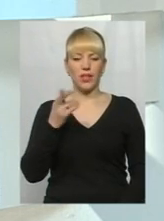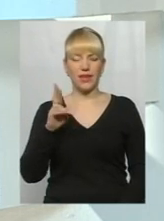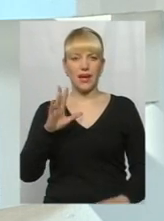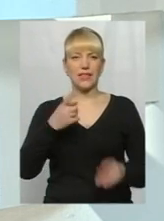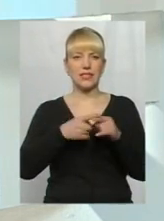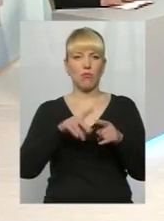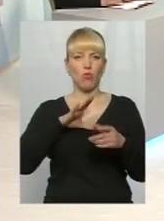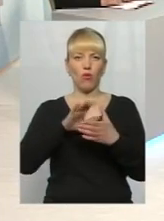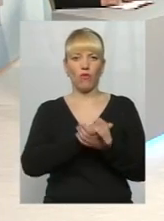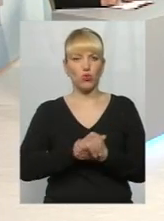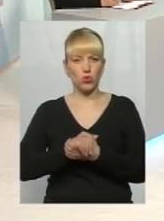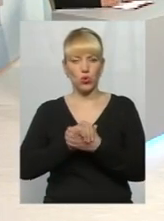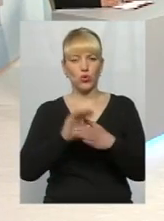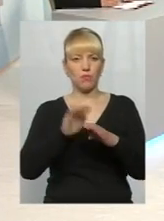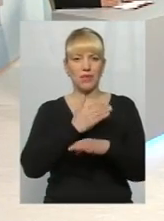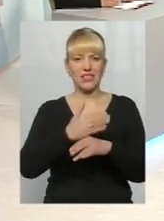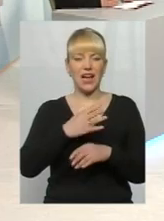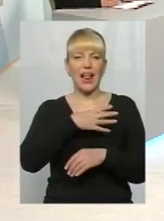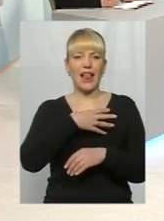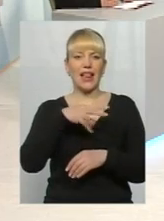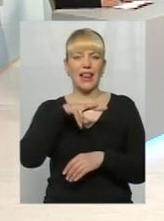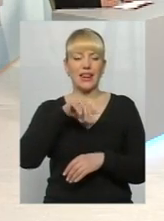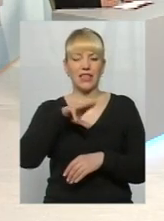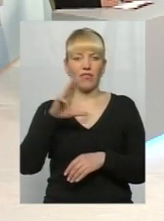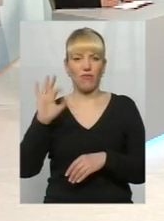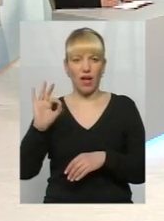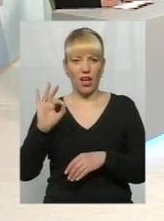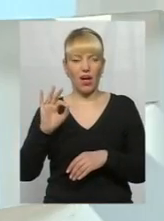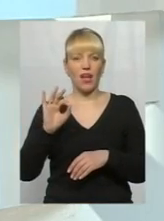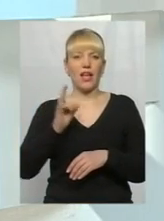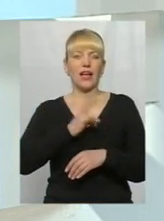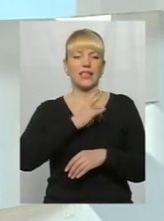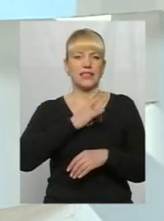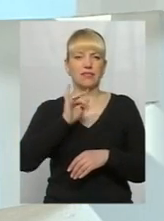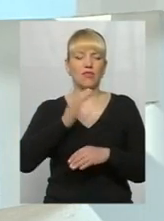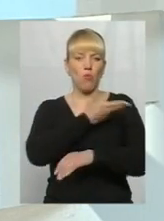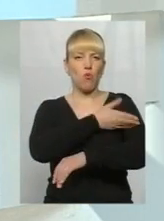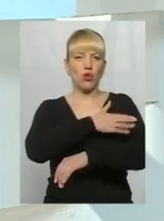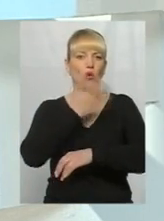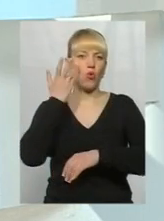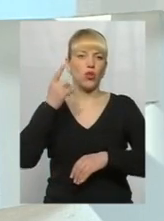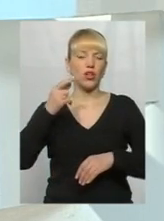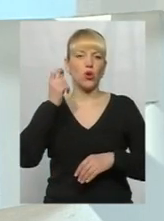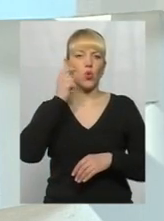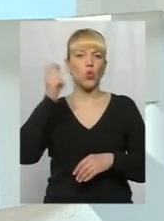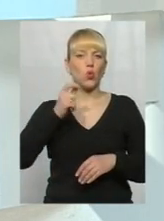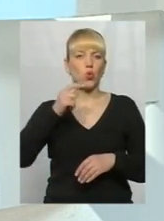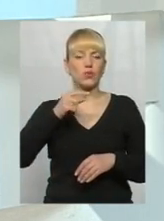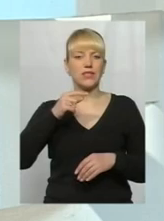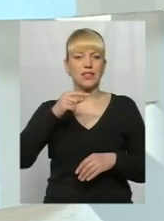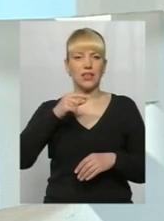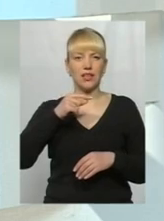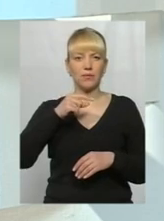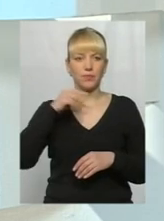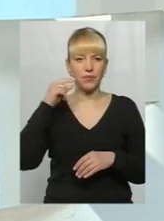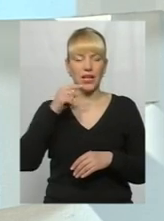князівством литовським і Польщею, і коли руські князі, руські, тобто українські ми сьогодні говоримо,